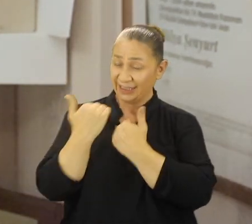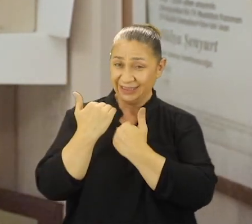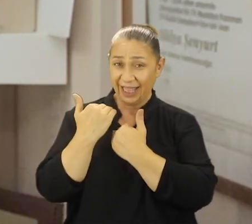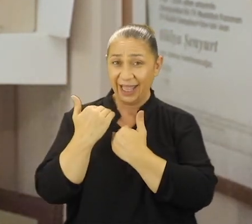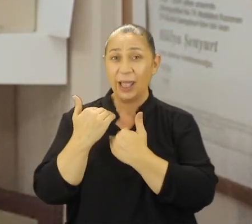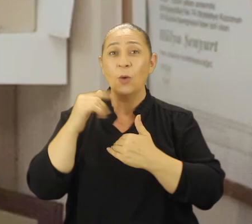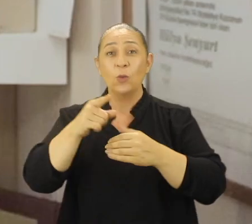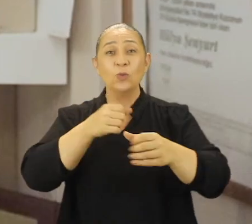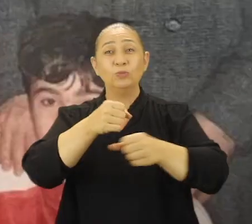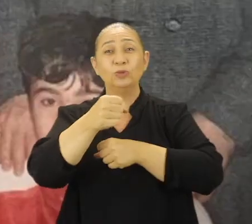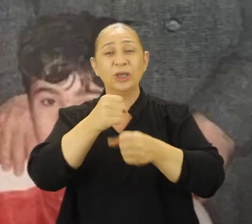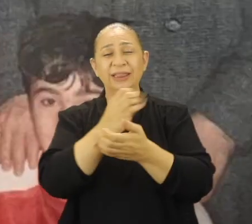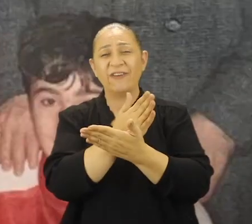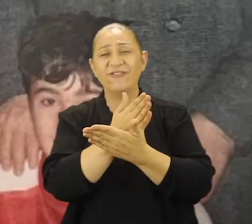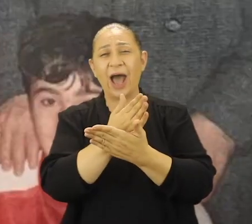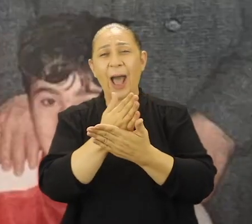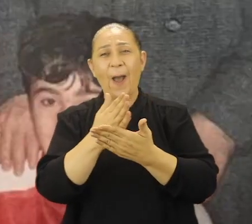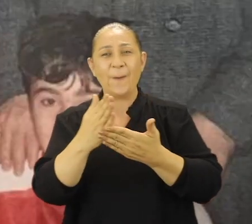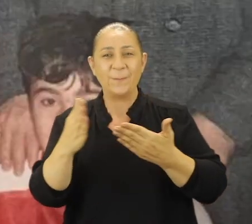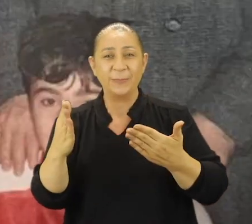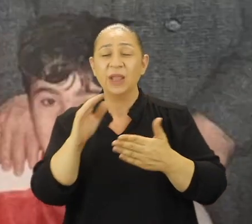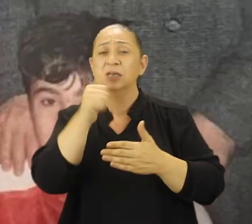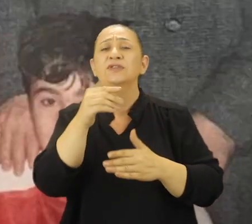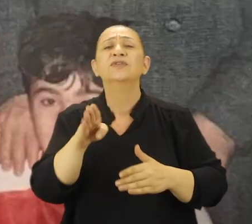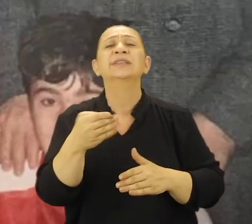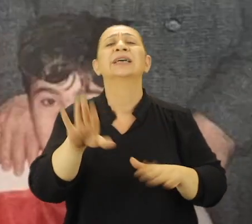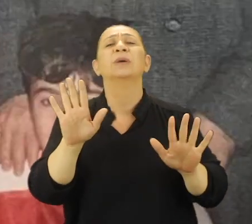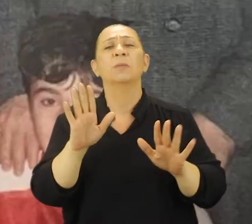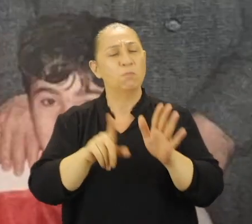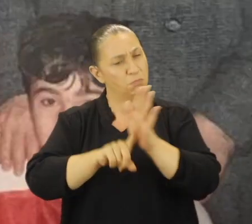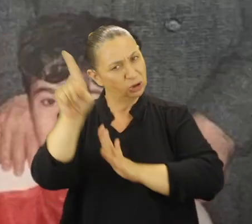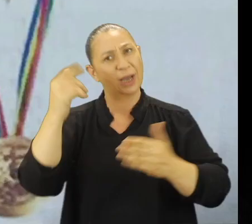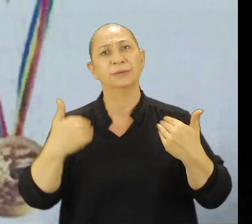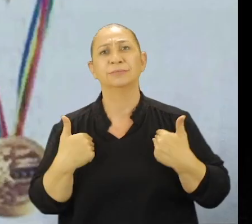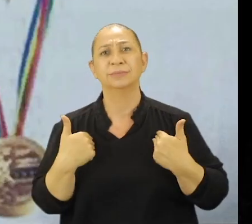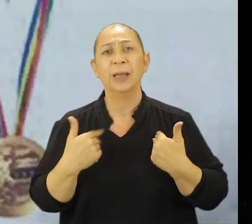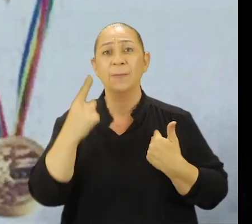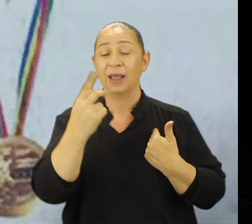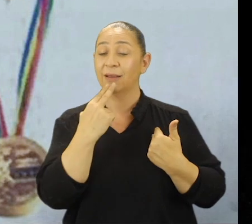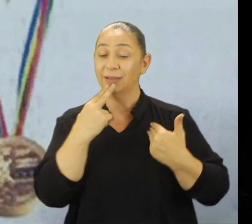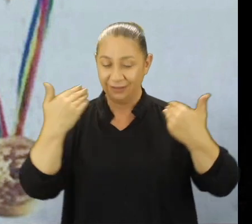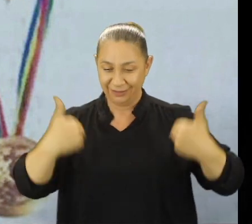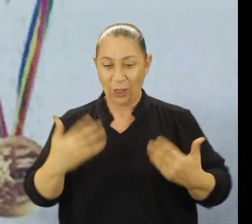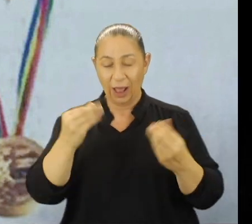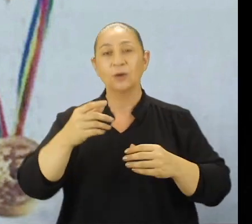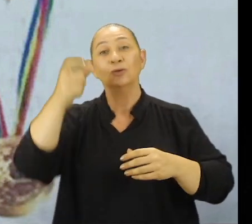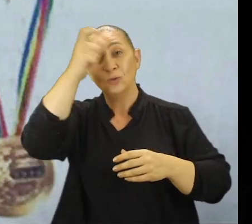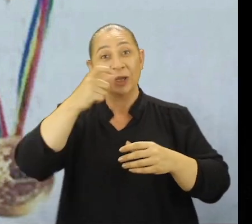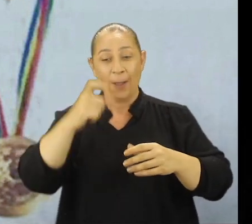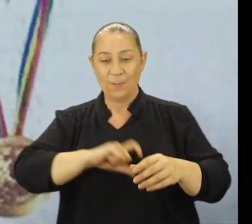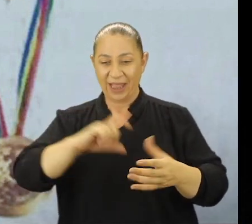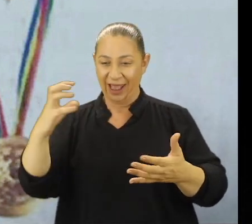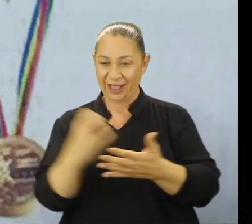desteğiyle birlikte bu mücadeleyi sürdürebildim. Hiç vazgeçmedim ve başardım. Bir kadın olarak